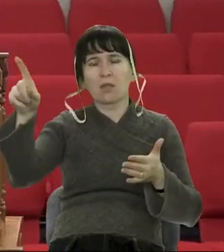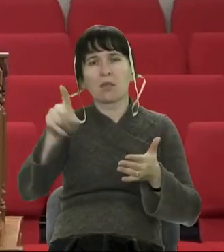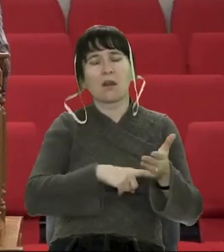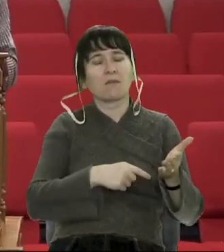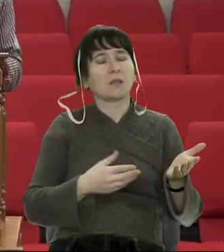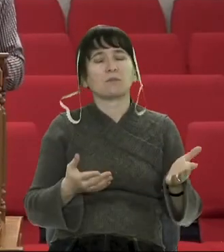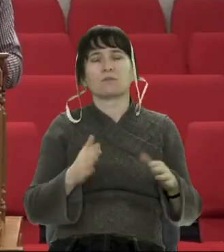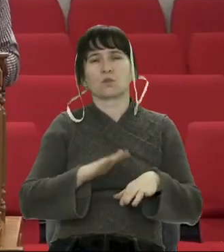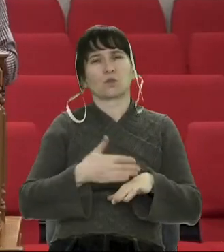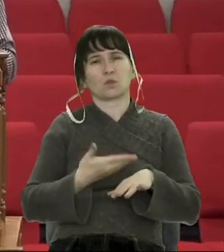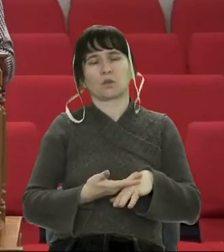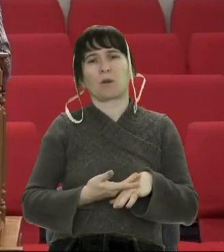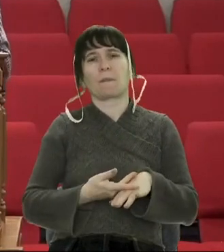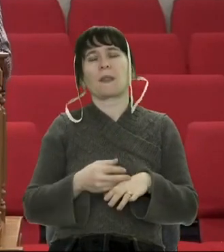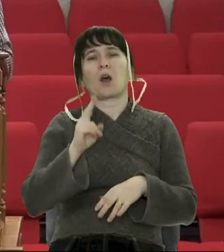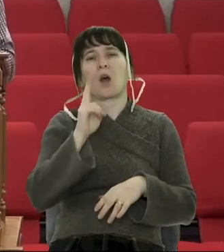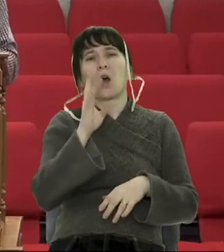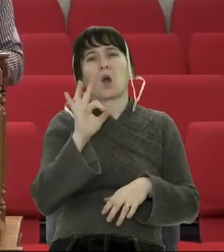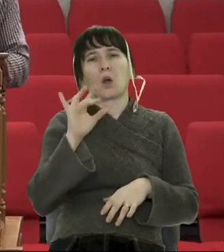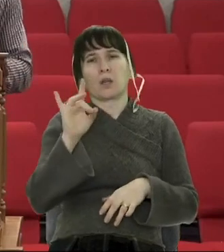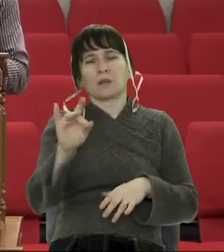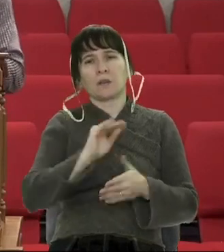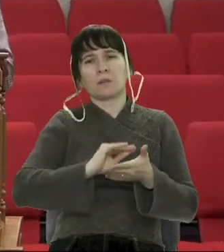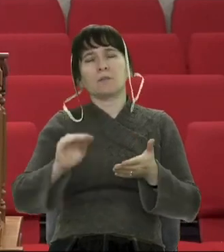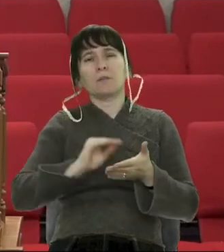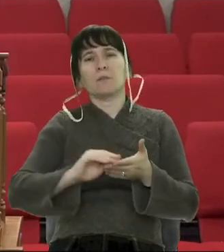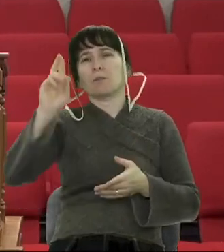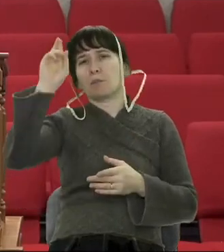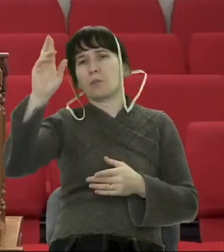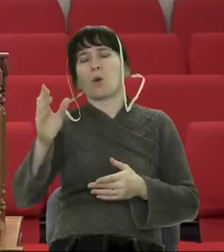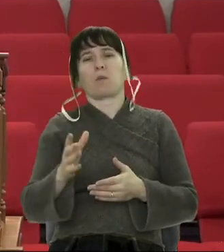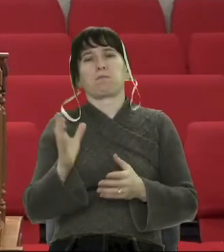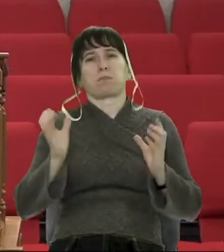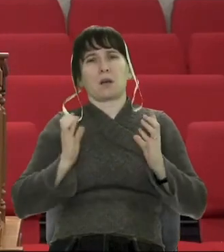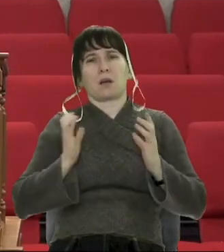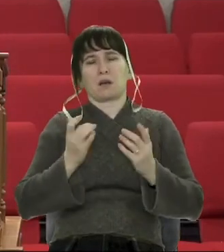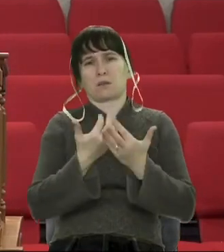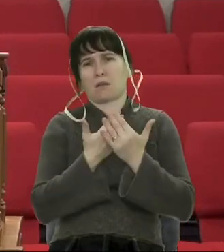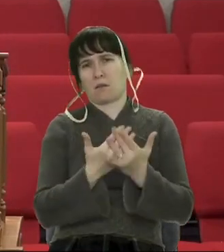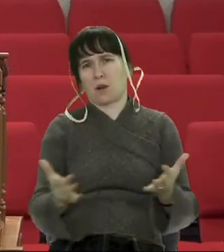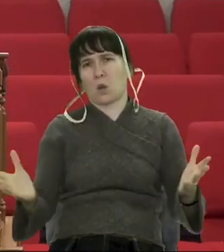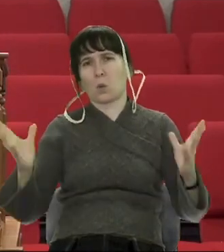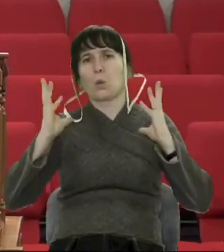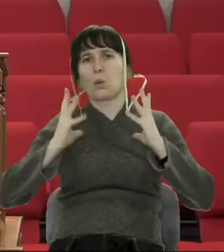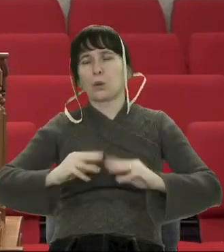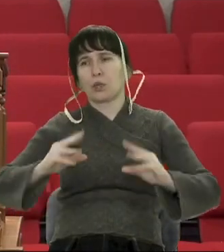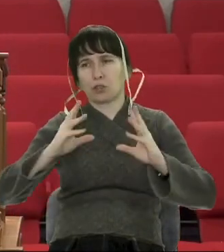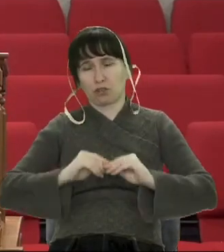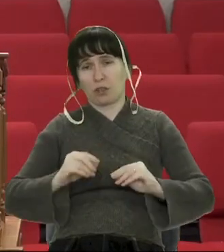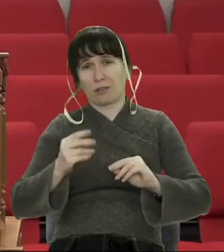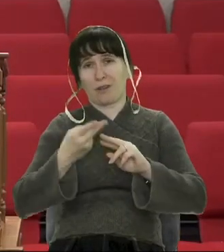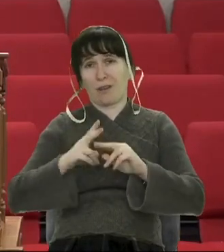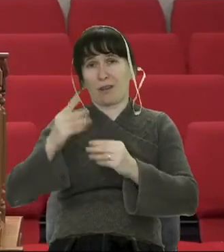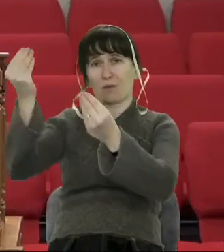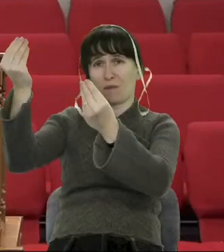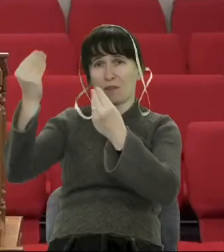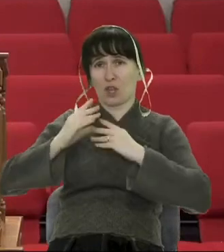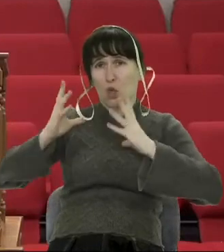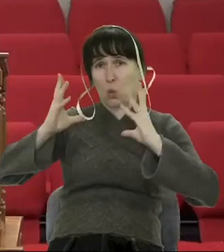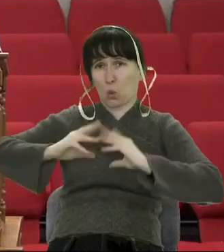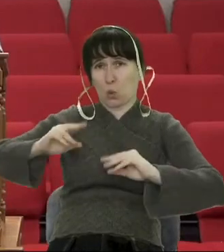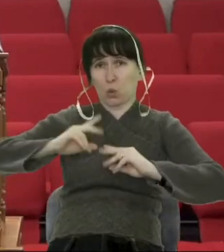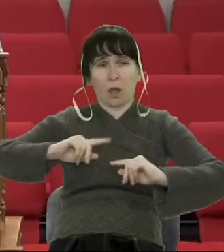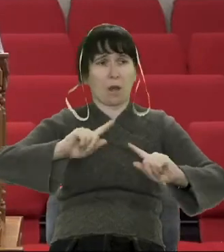що Бог багатий всякою втіхою, через втіху, якою нас втішив він, ми можемо втішити інших.